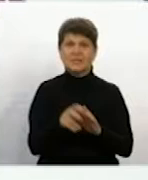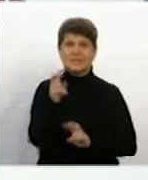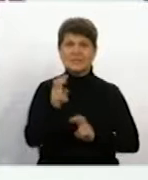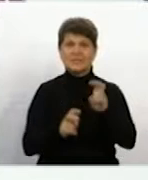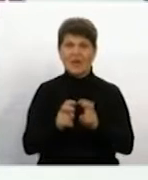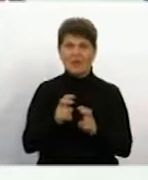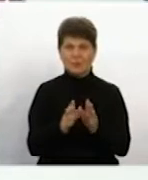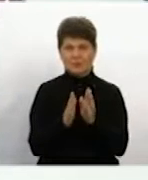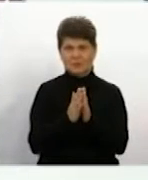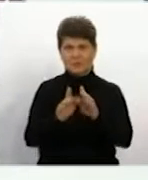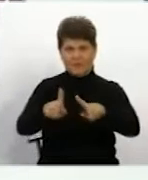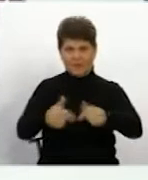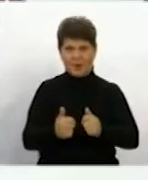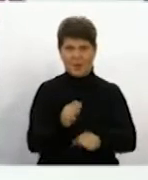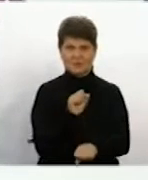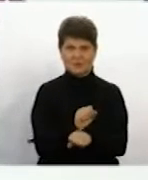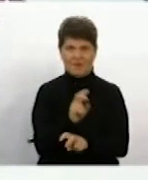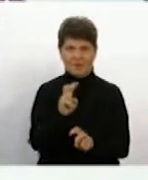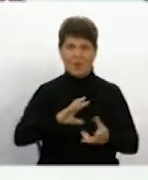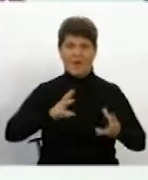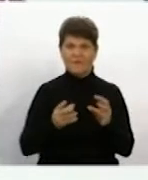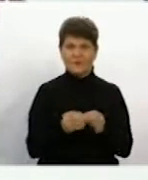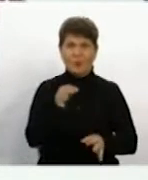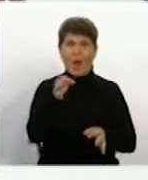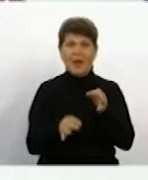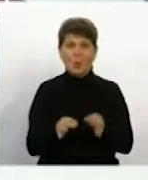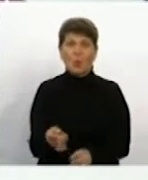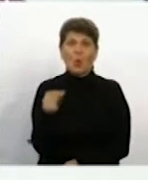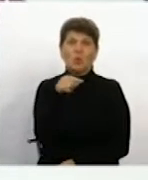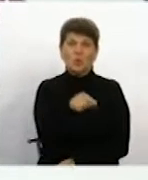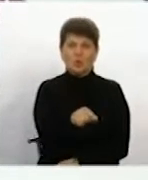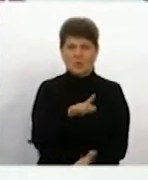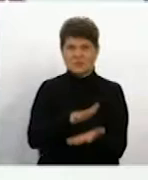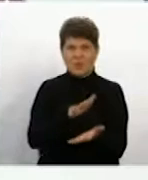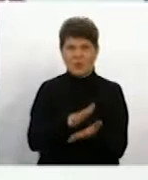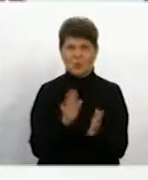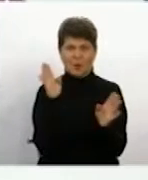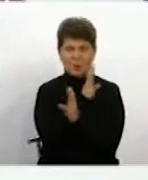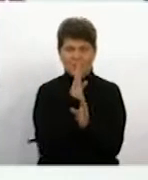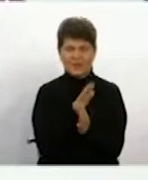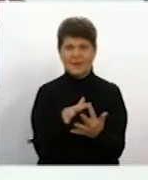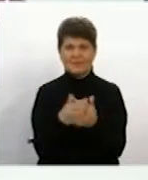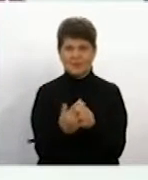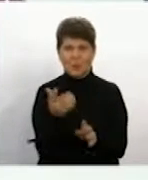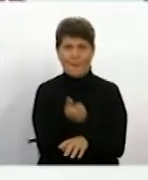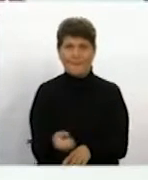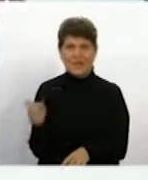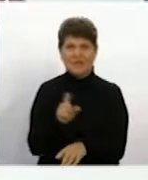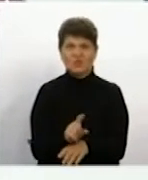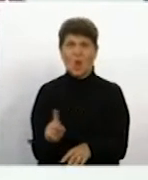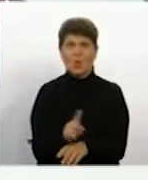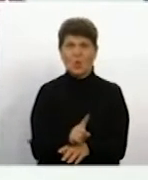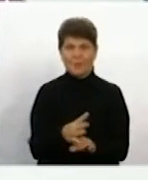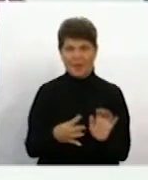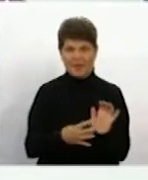роботу підприємства. За висновками екологів, тоді рівень забруднення повітря в населеному пункті перевищував норму